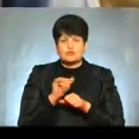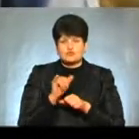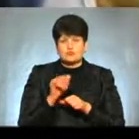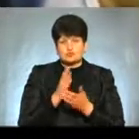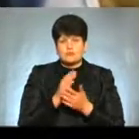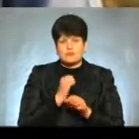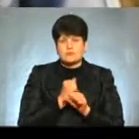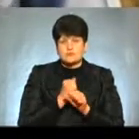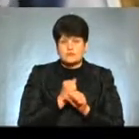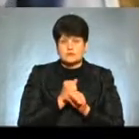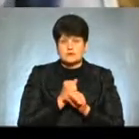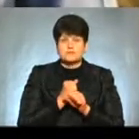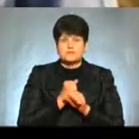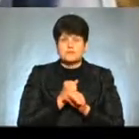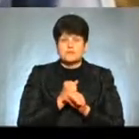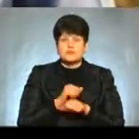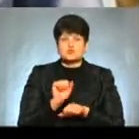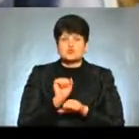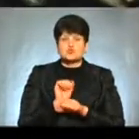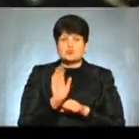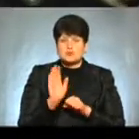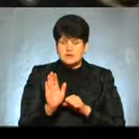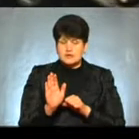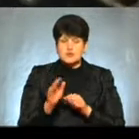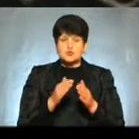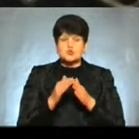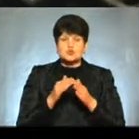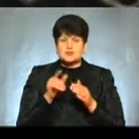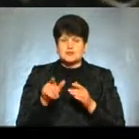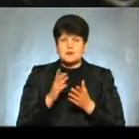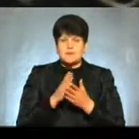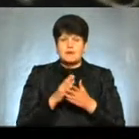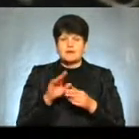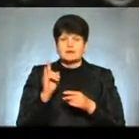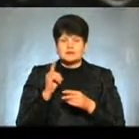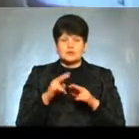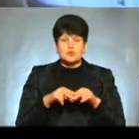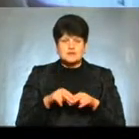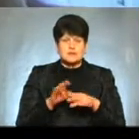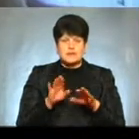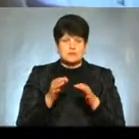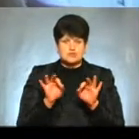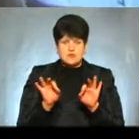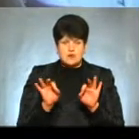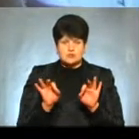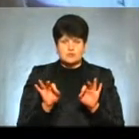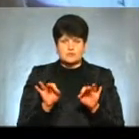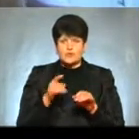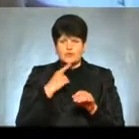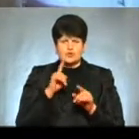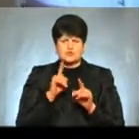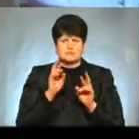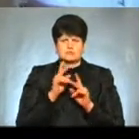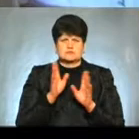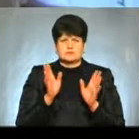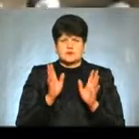Все, хоп, оце пенели Сусідка там мала дитину хрестити, її не пускають Каже, що щось не то